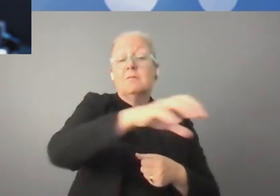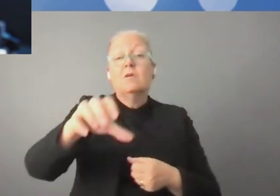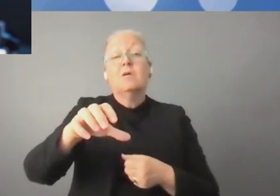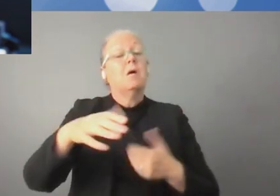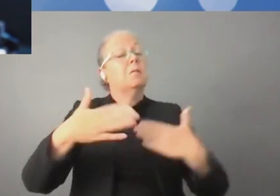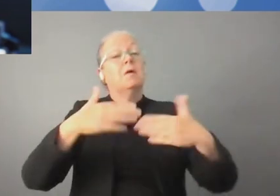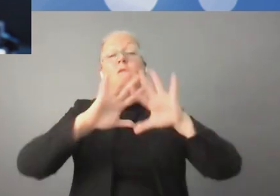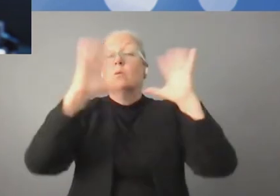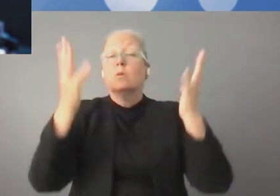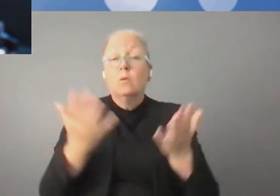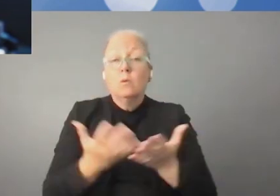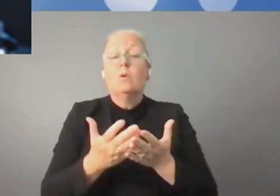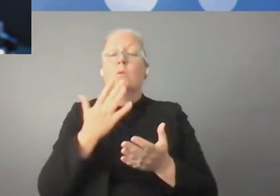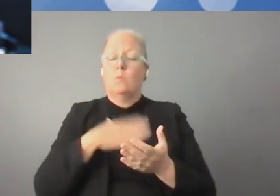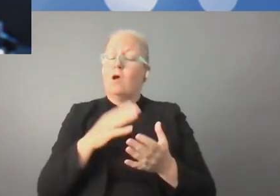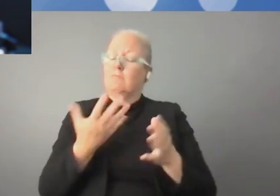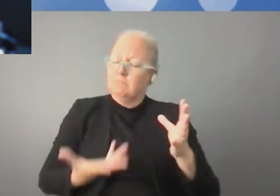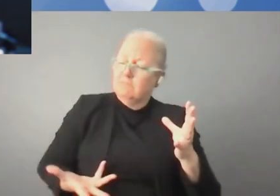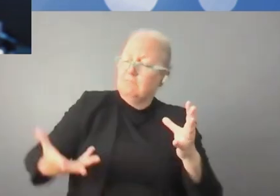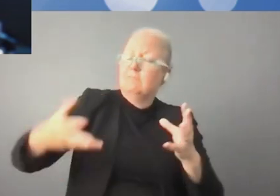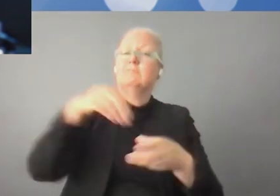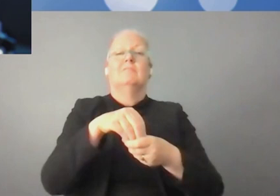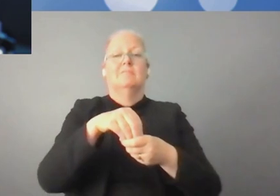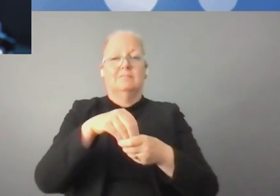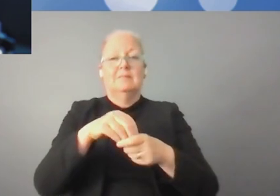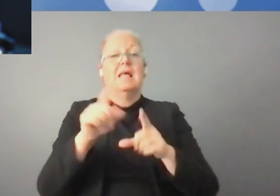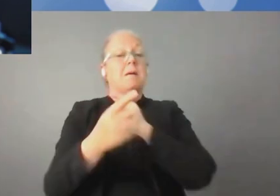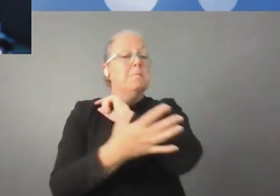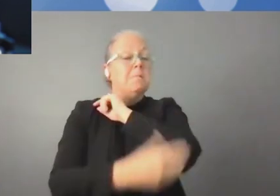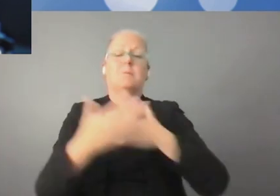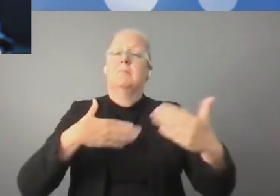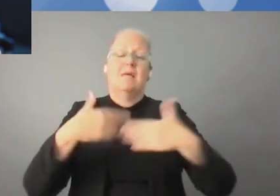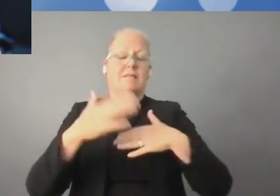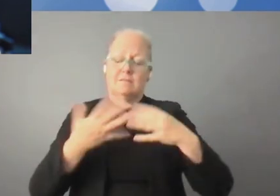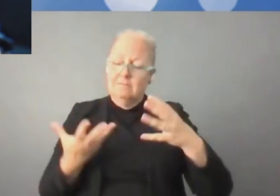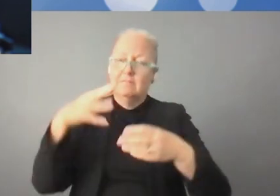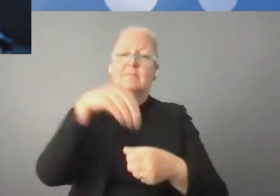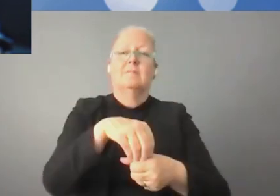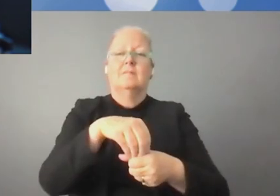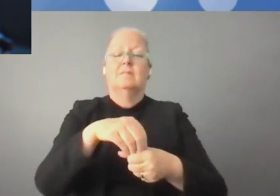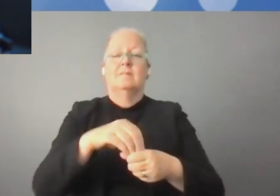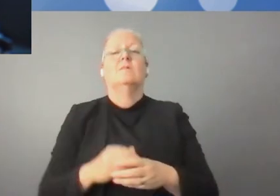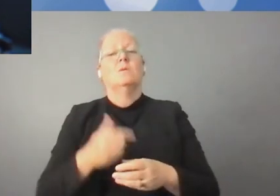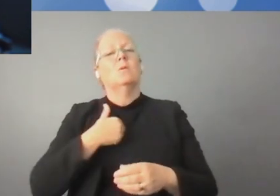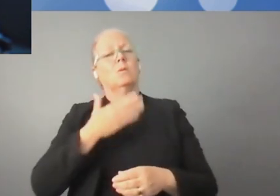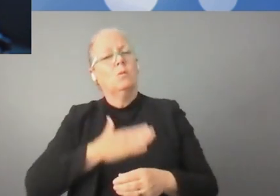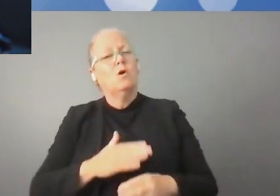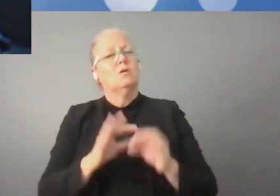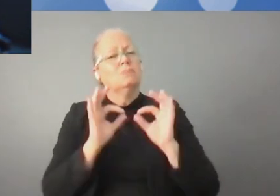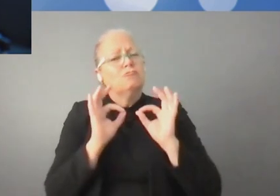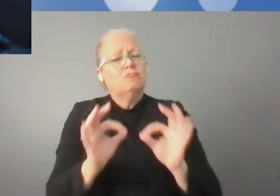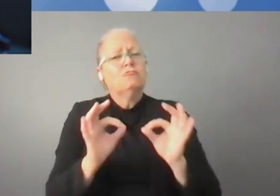les plus grandes possibilités de participation à ce forum de manière à ce que tous les secteurs soient impliqués.